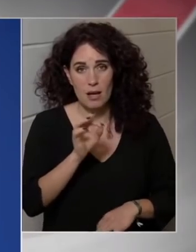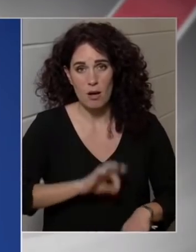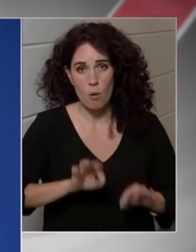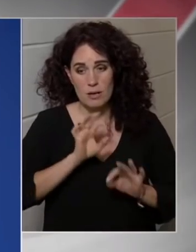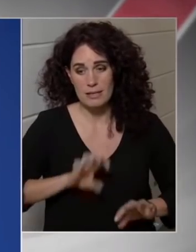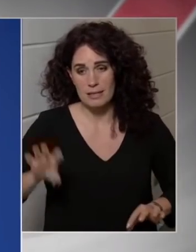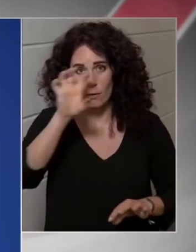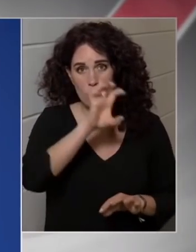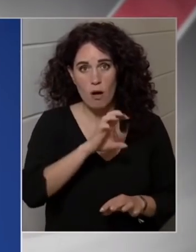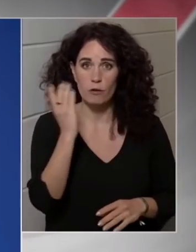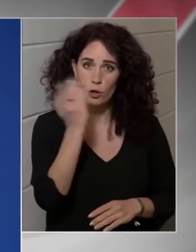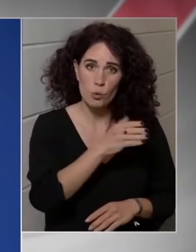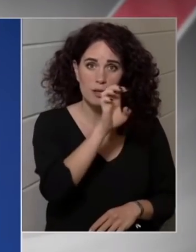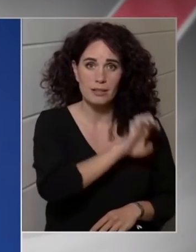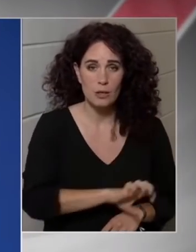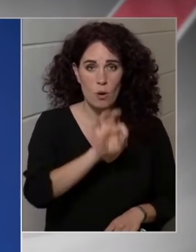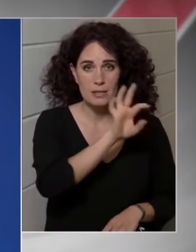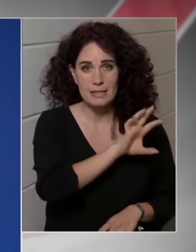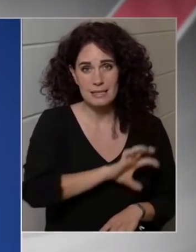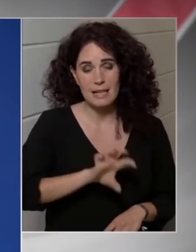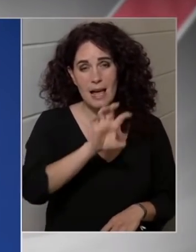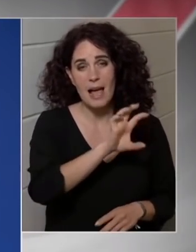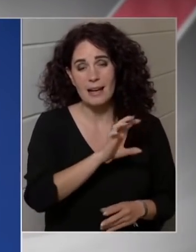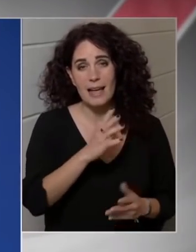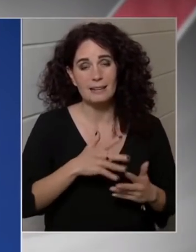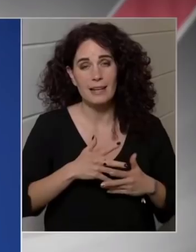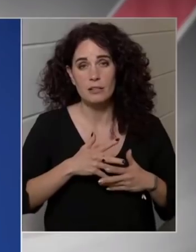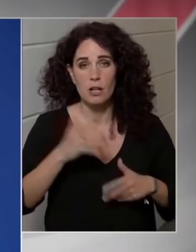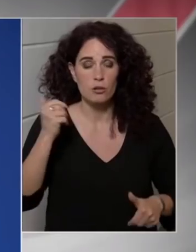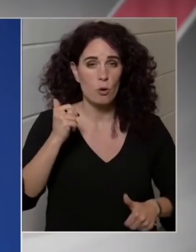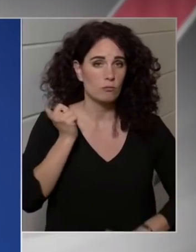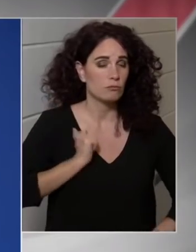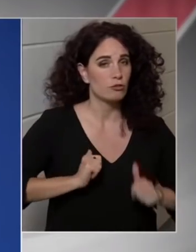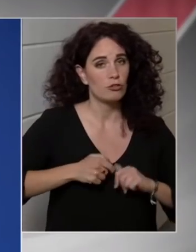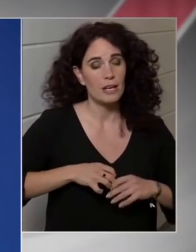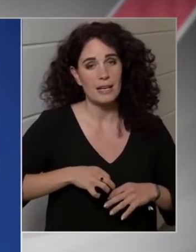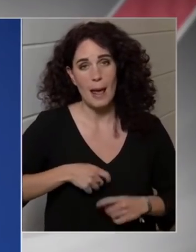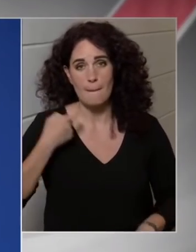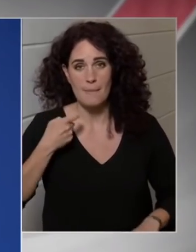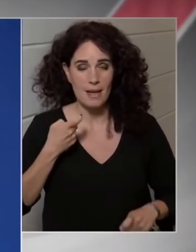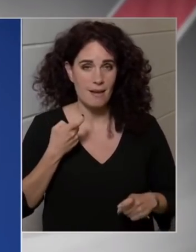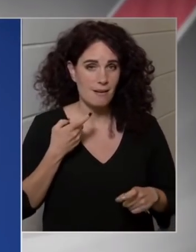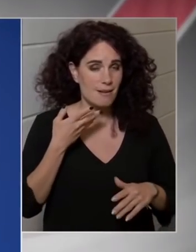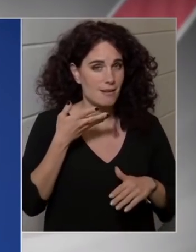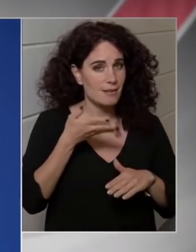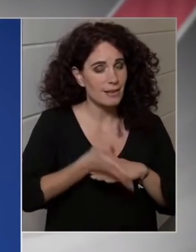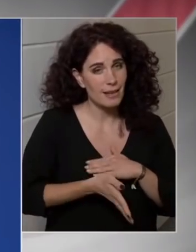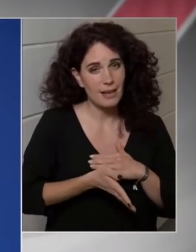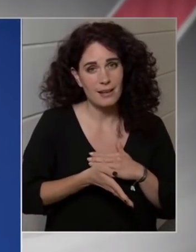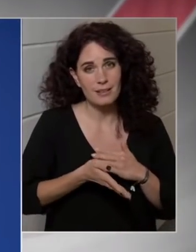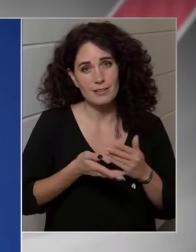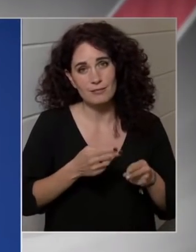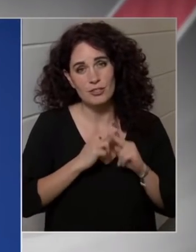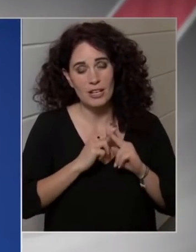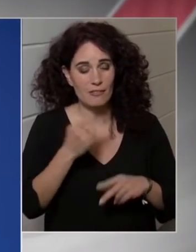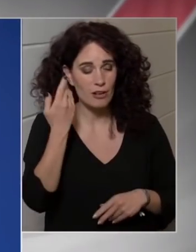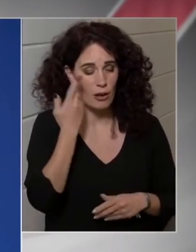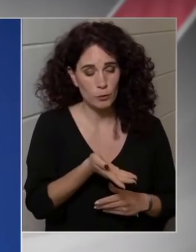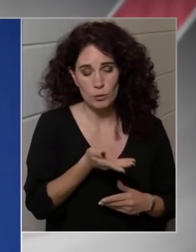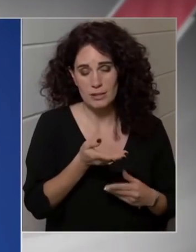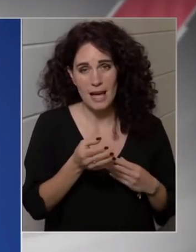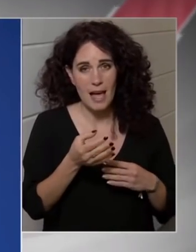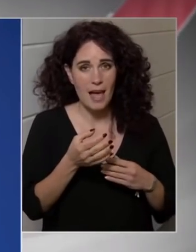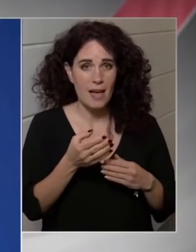országokat is, akkor látja, hogy ennél nagyobb sírálmek árán sem nagyon sikerül orvosolni a költségvetés